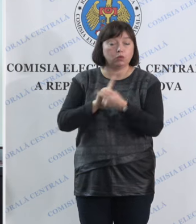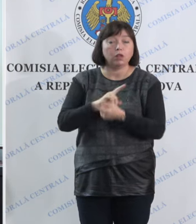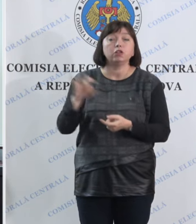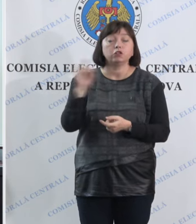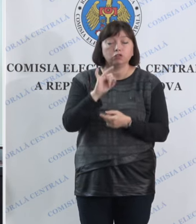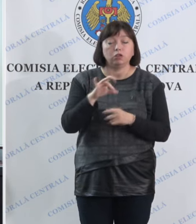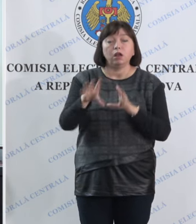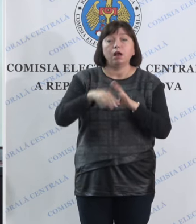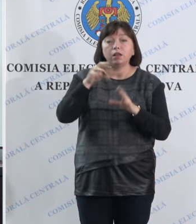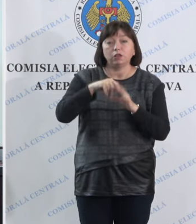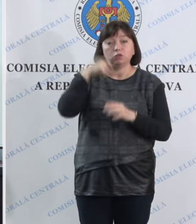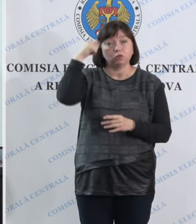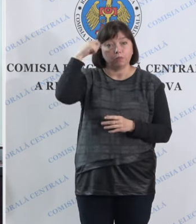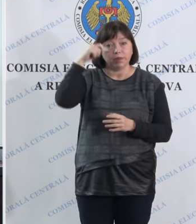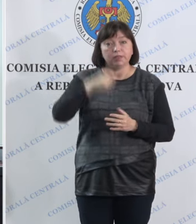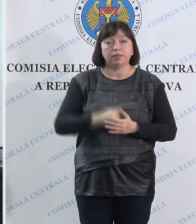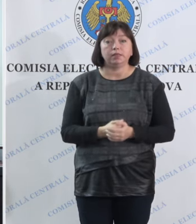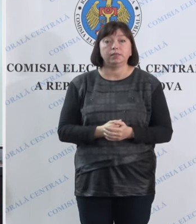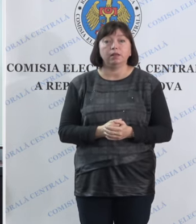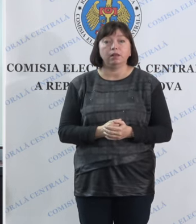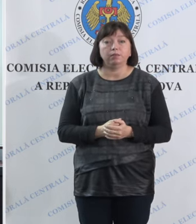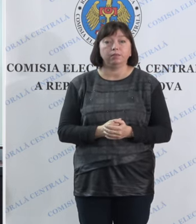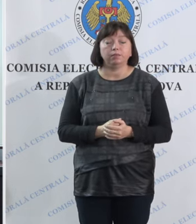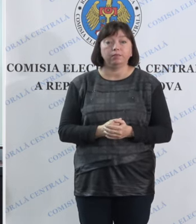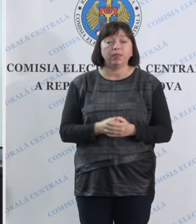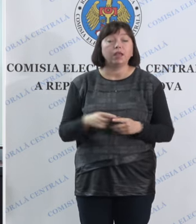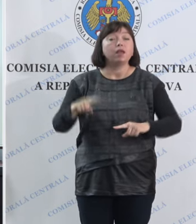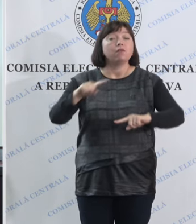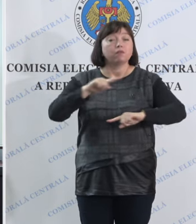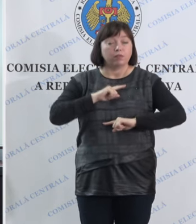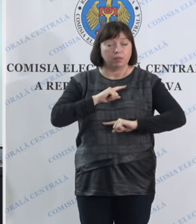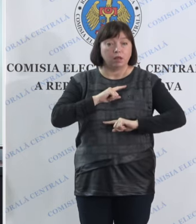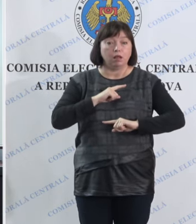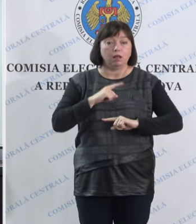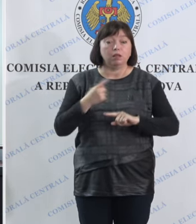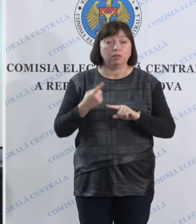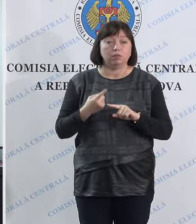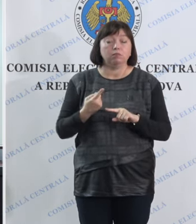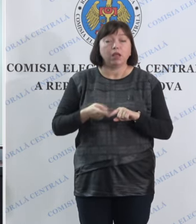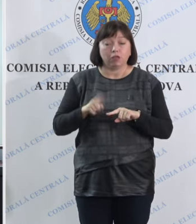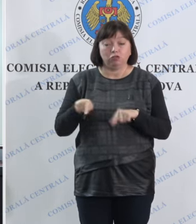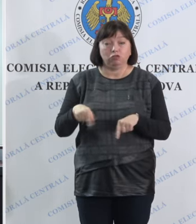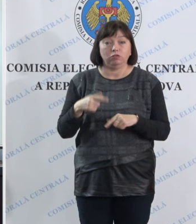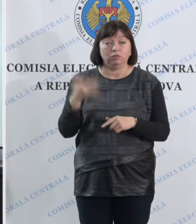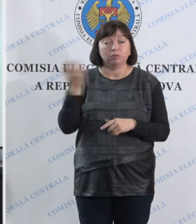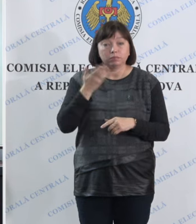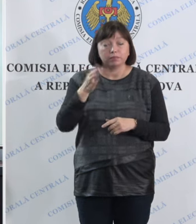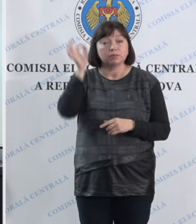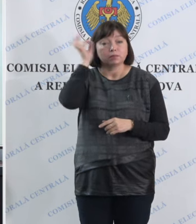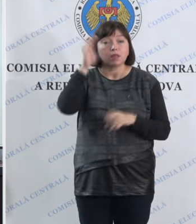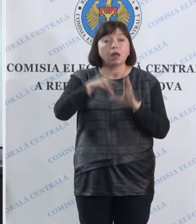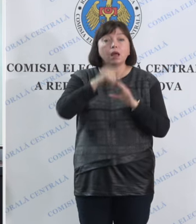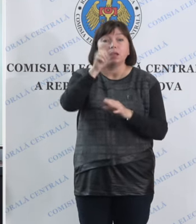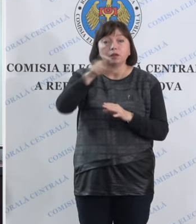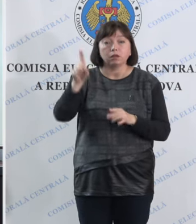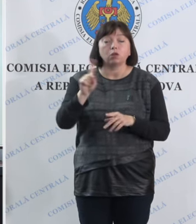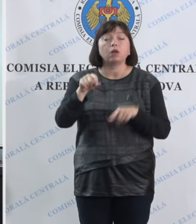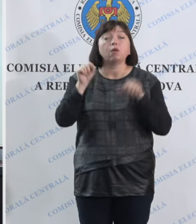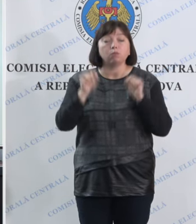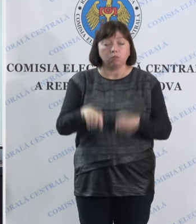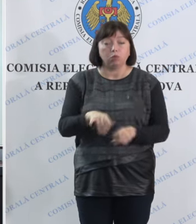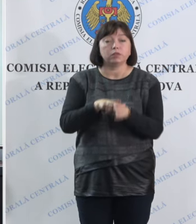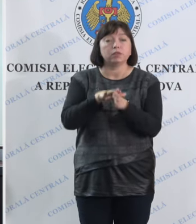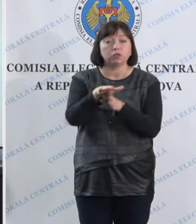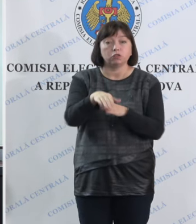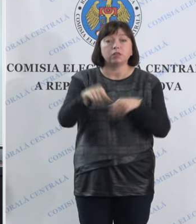alegerilor prezidențiale. Pe final de această intervenție, amintim alegătorilor că pot să